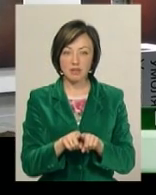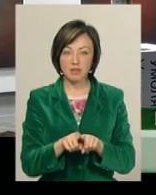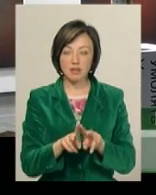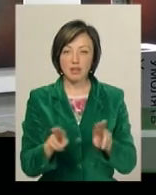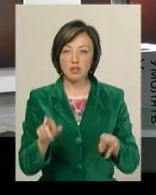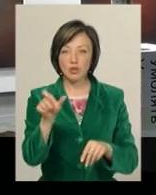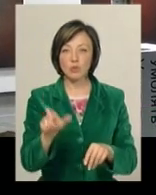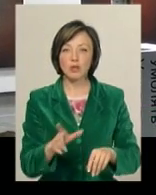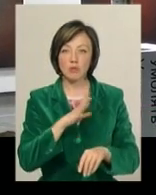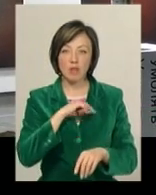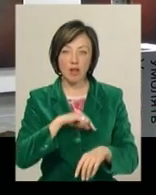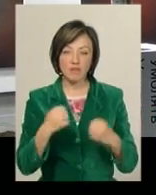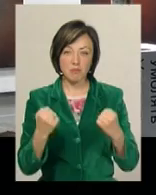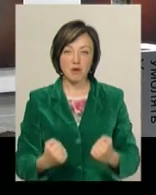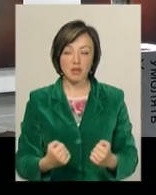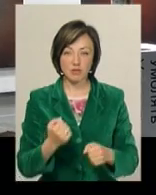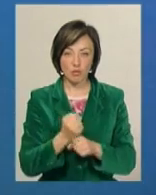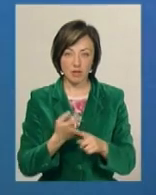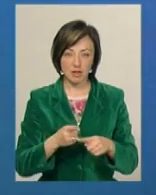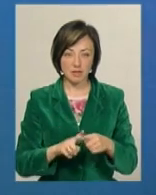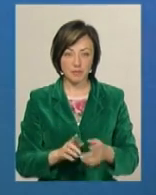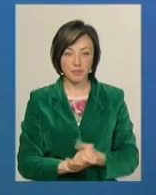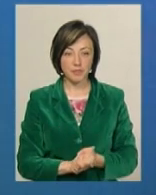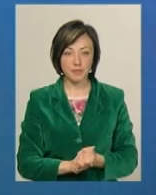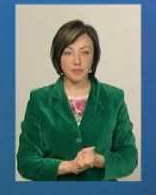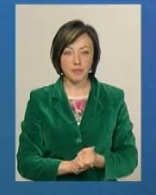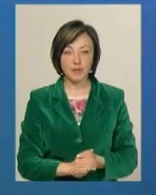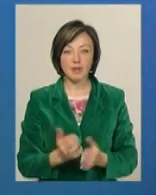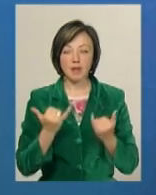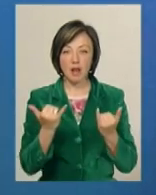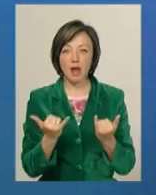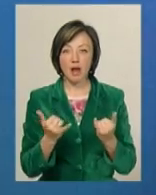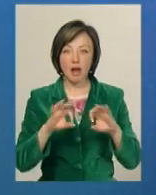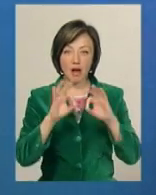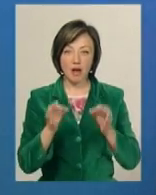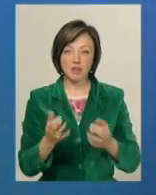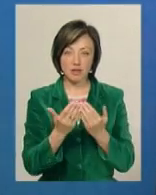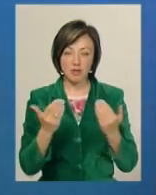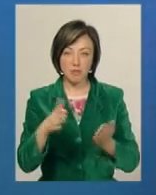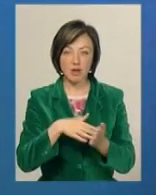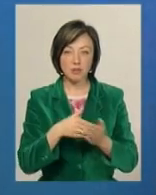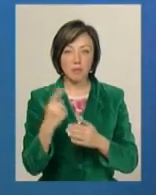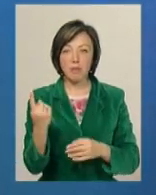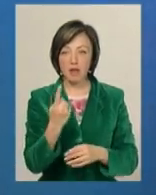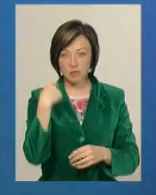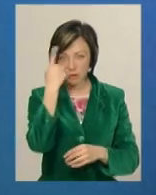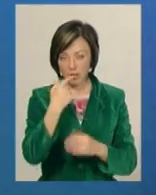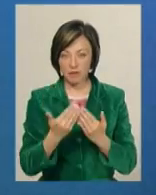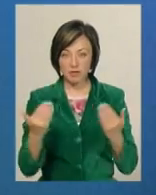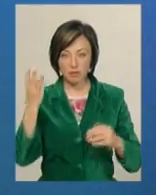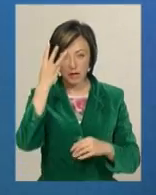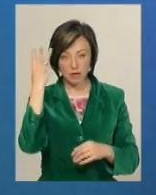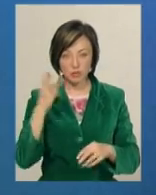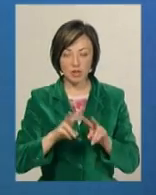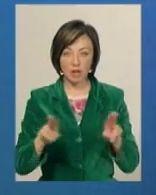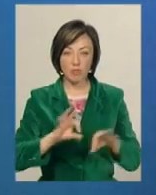людина була в депресії, коли робила це. Для масла це перша його виставка персональна. В Хмельницькому